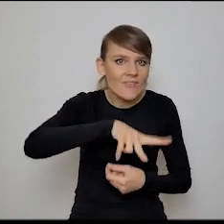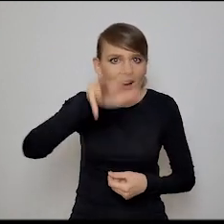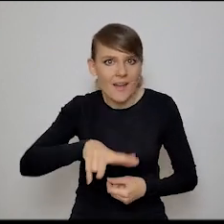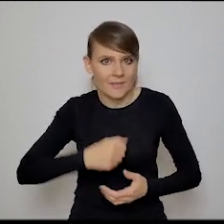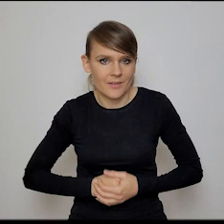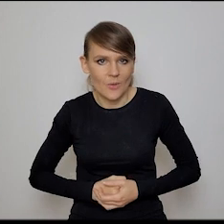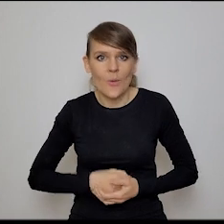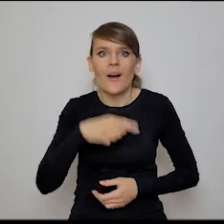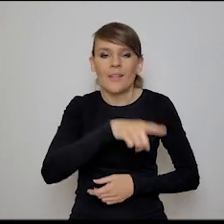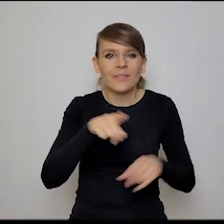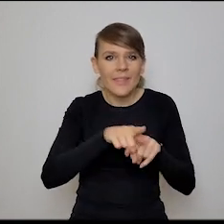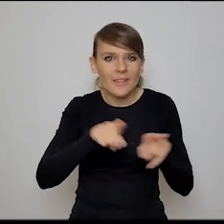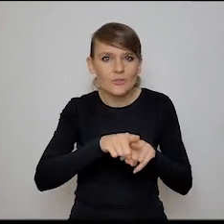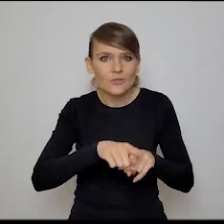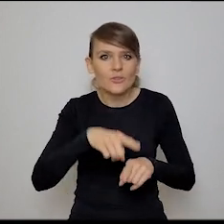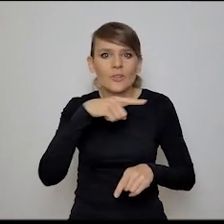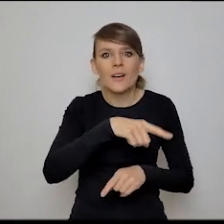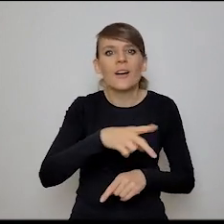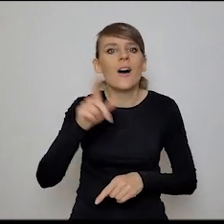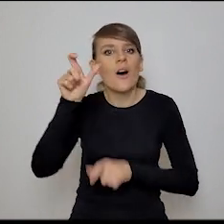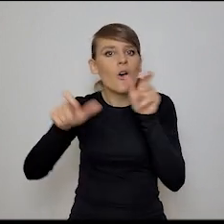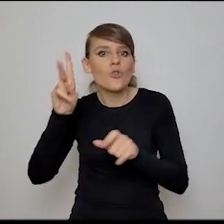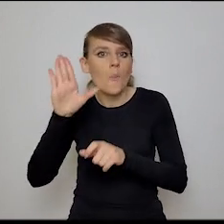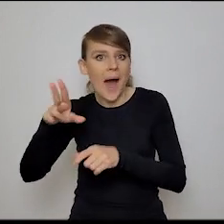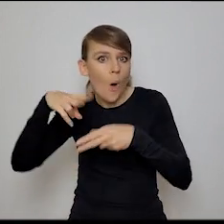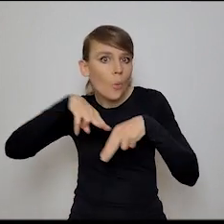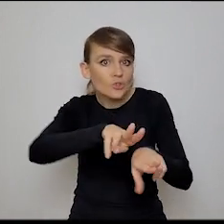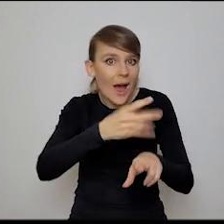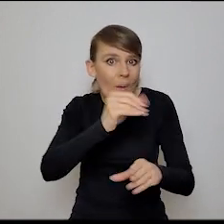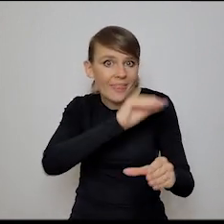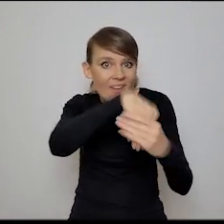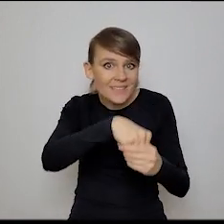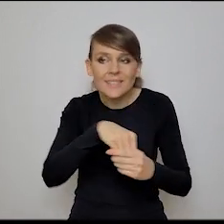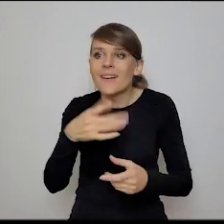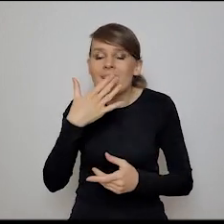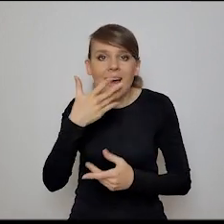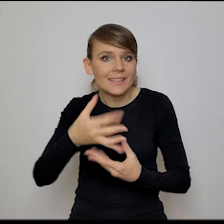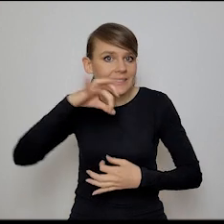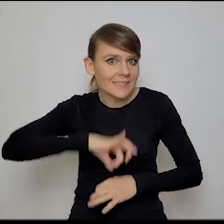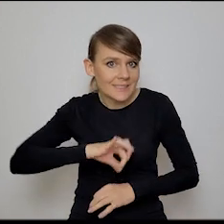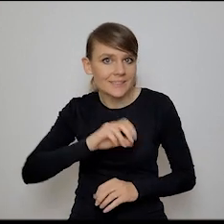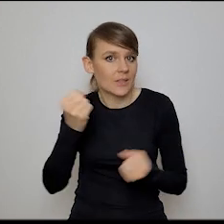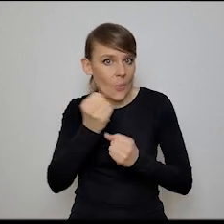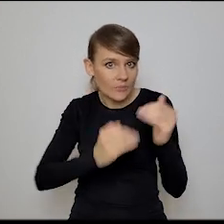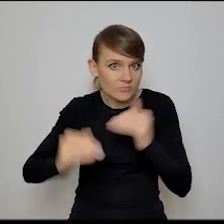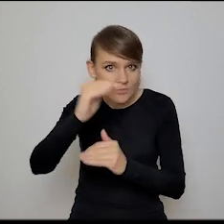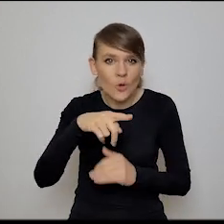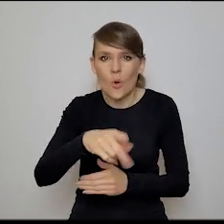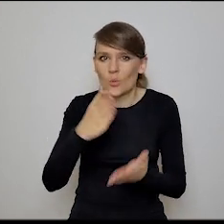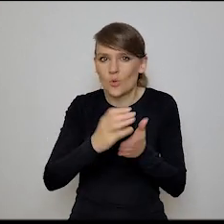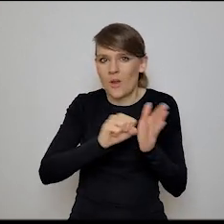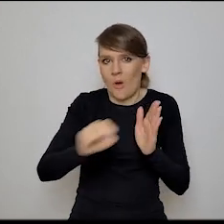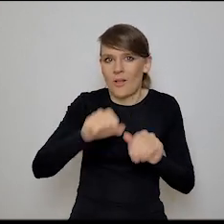zwrotu inwestycji dla tych shareholders, czyli udziałowców, co było dogmatem w zarządzaniu od lat